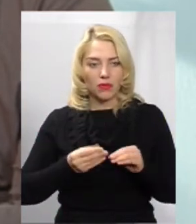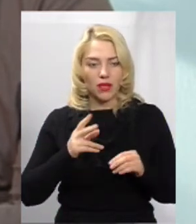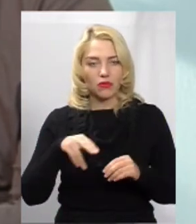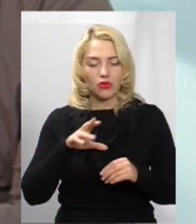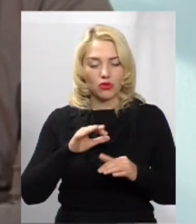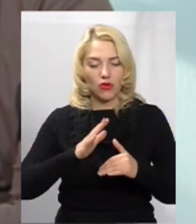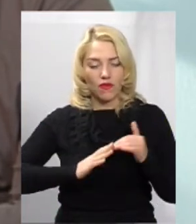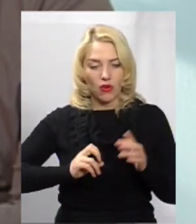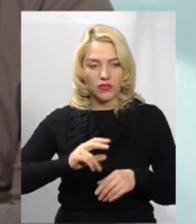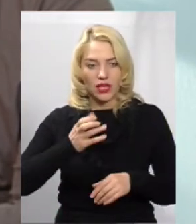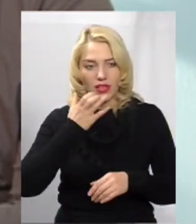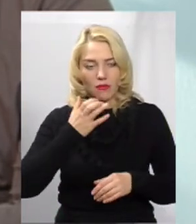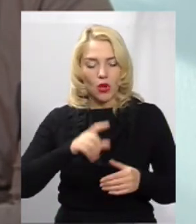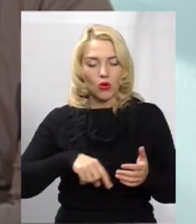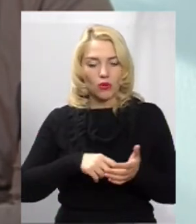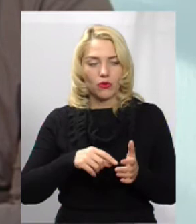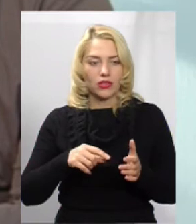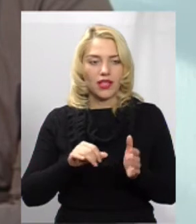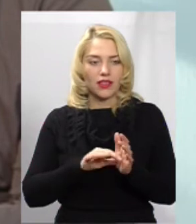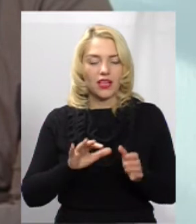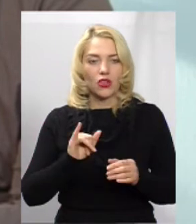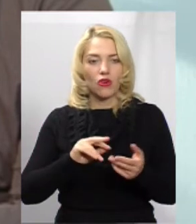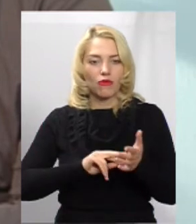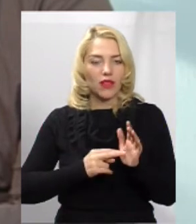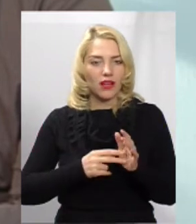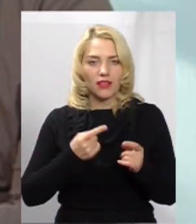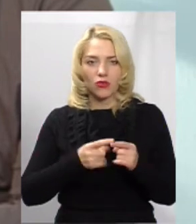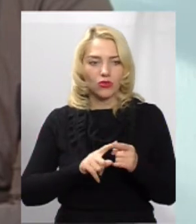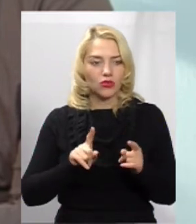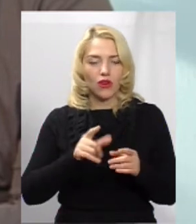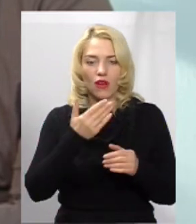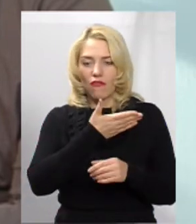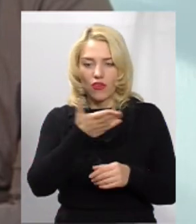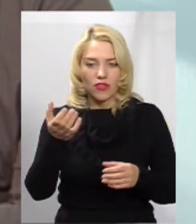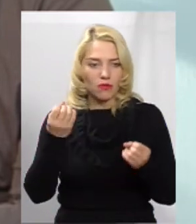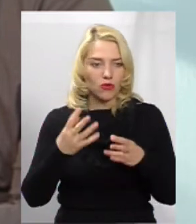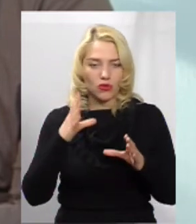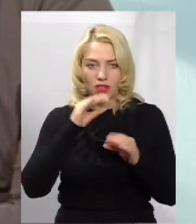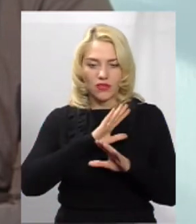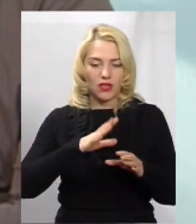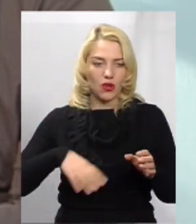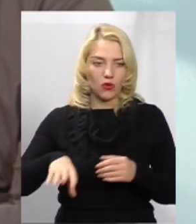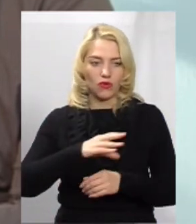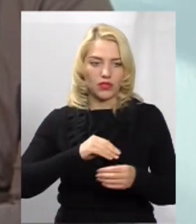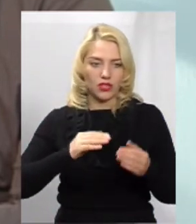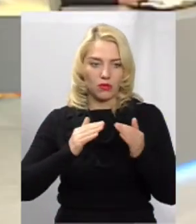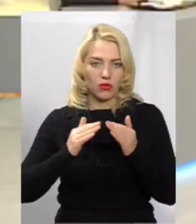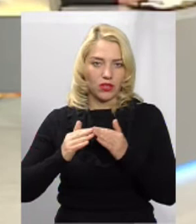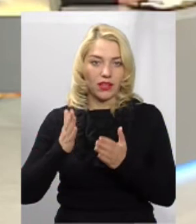фаховості, я думаю, з теплокомуненерго, але в плані тому, що вони елементарно просто не встигають по всім будинкам. Є така проблема?